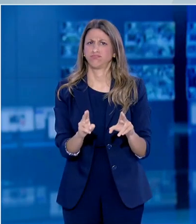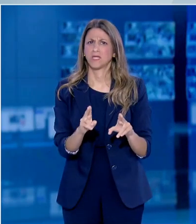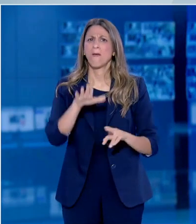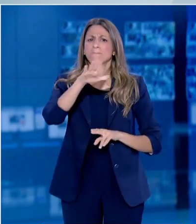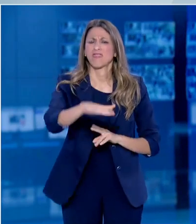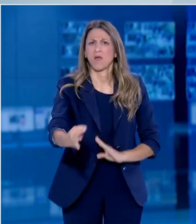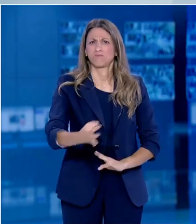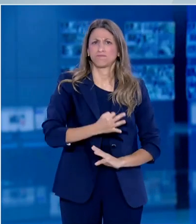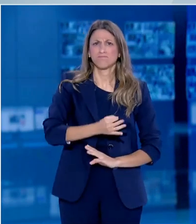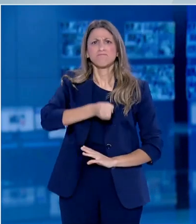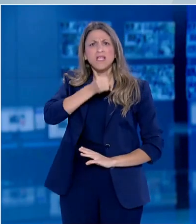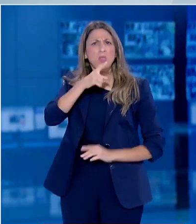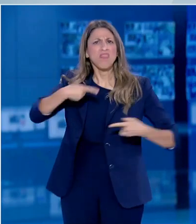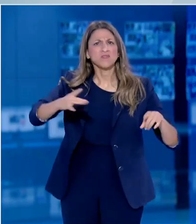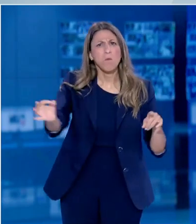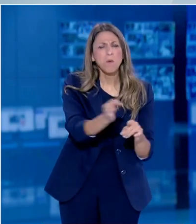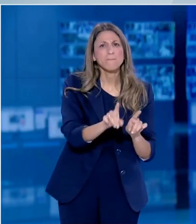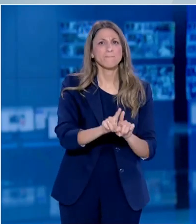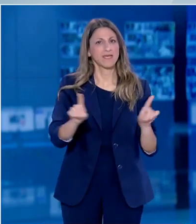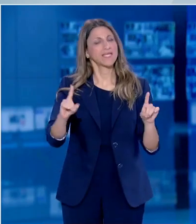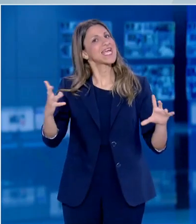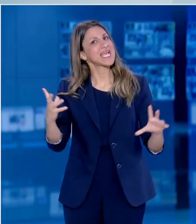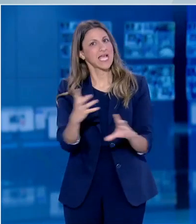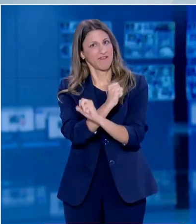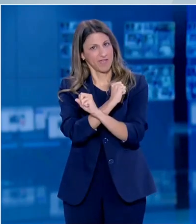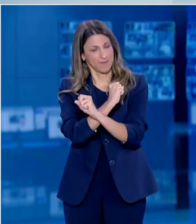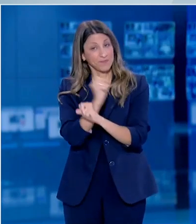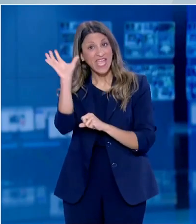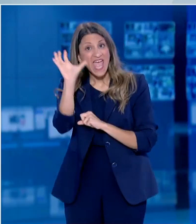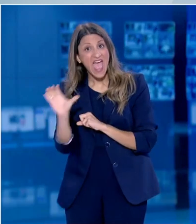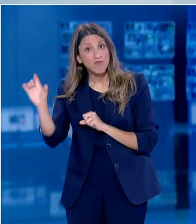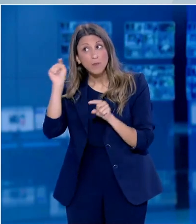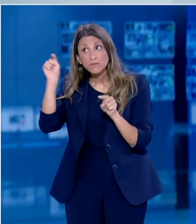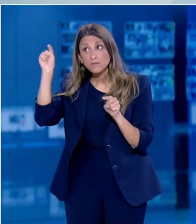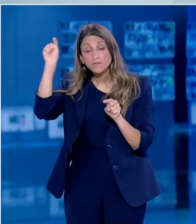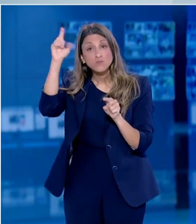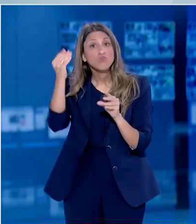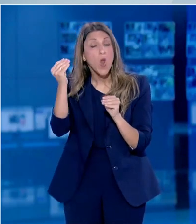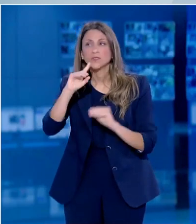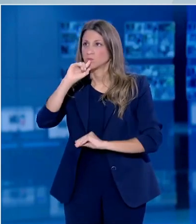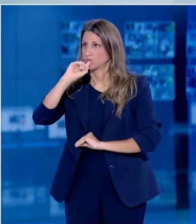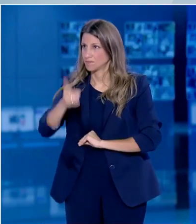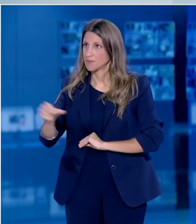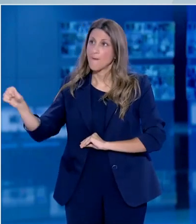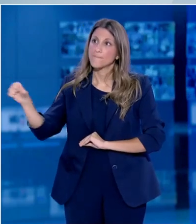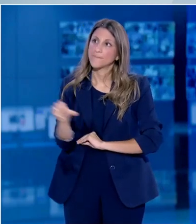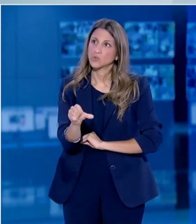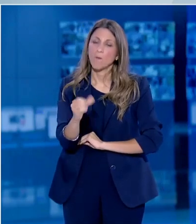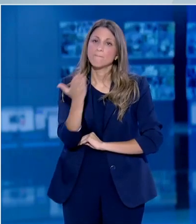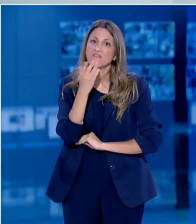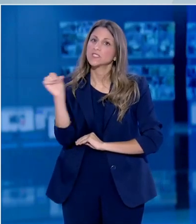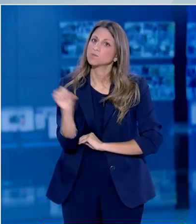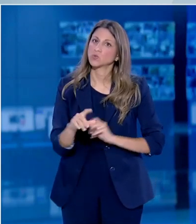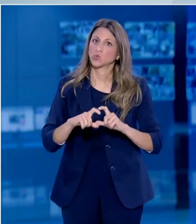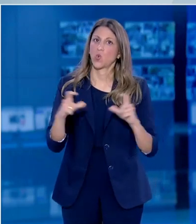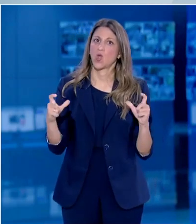οικογενειών τους και των δασκάλων τους. Πολλές χώρες της Ευρωπαϊκής Ένωσης έχουν ξεκινήσει την επιστροφή των παιδιών με φυσική παρουσία στη